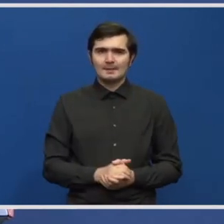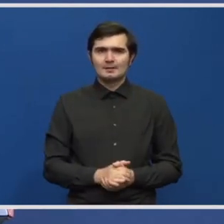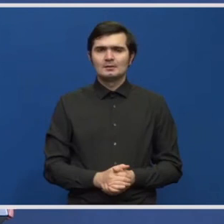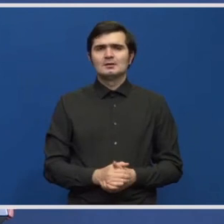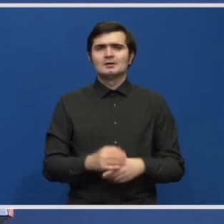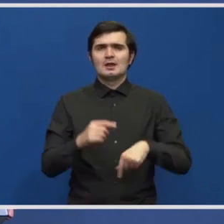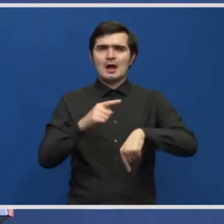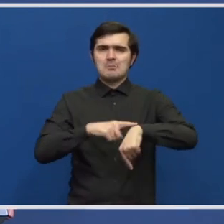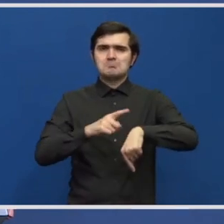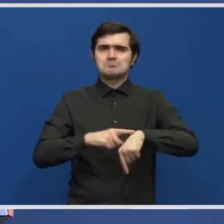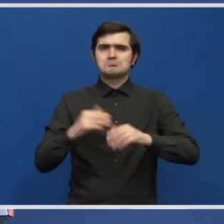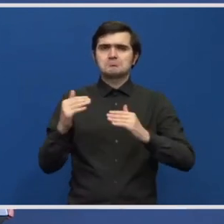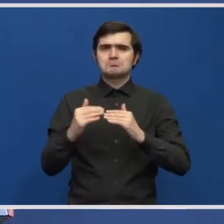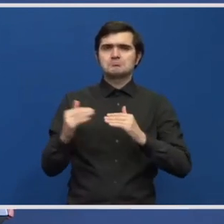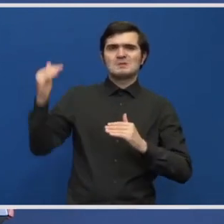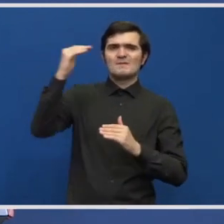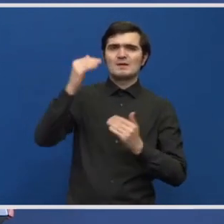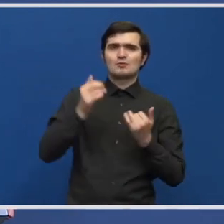actual